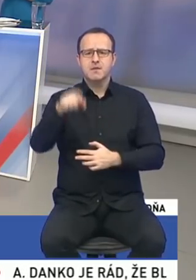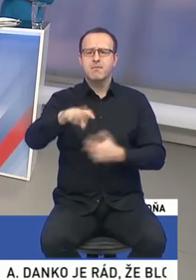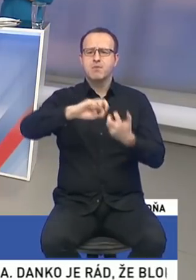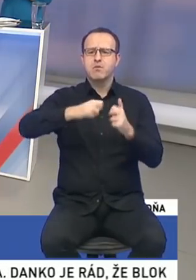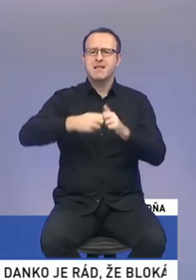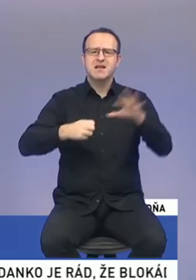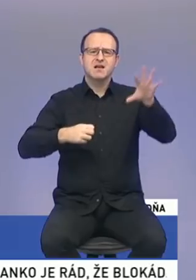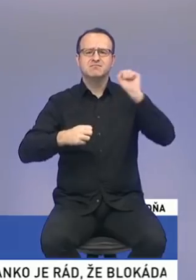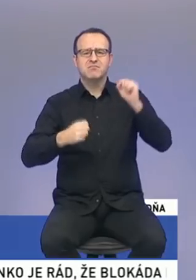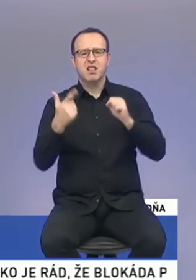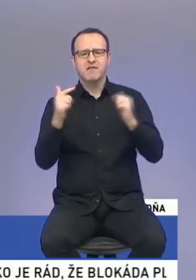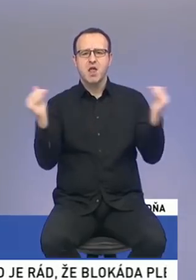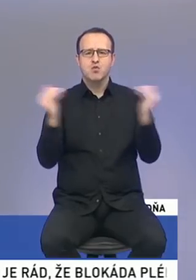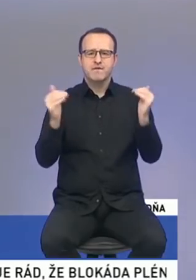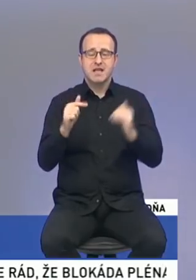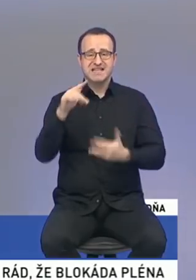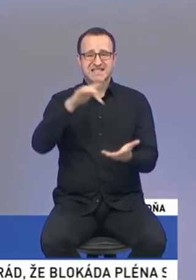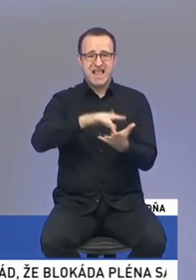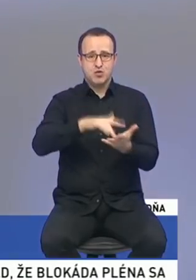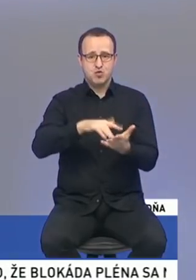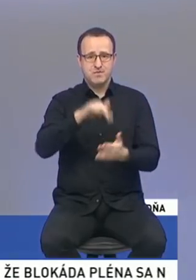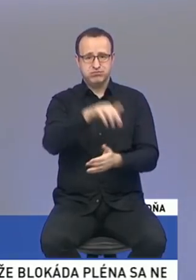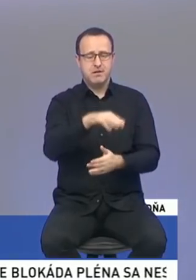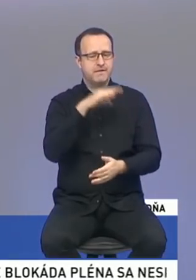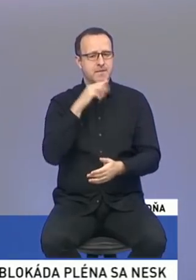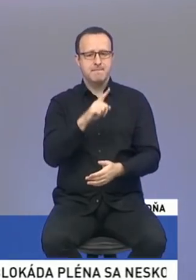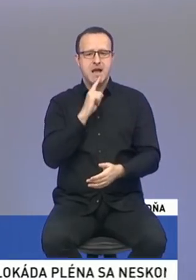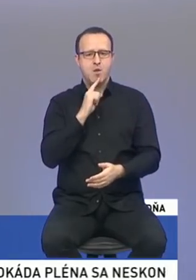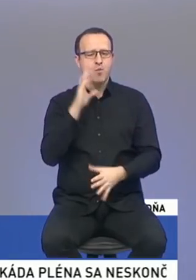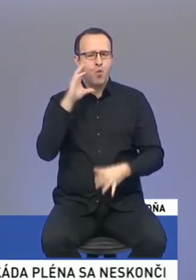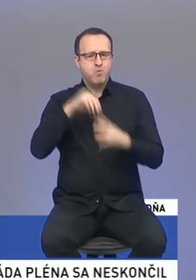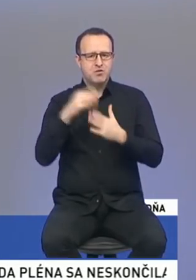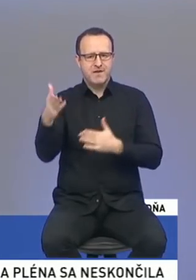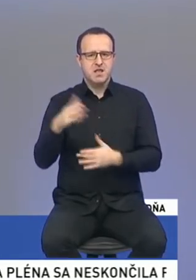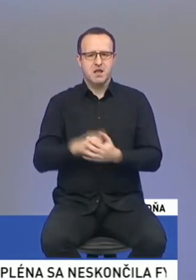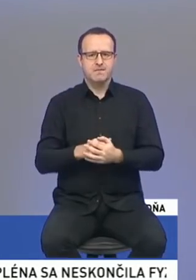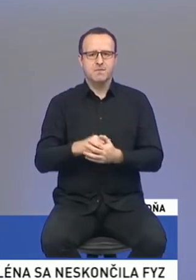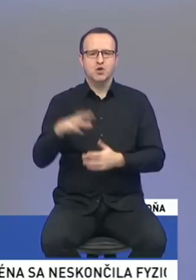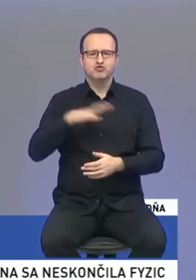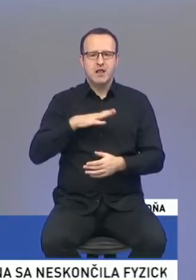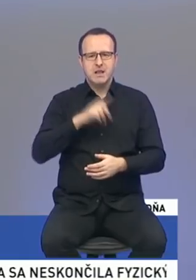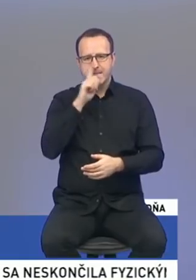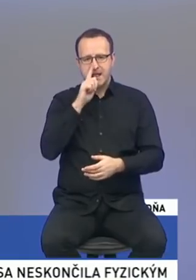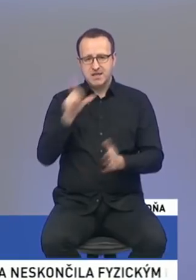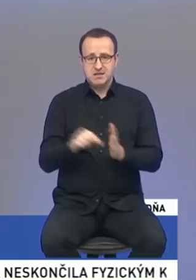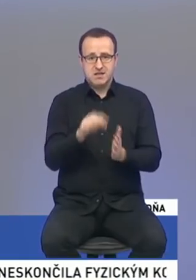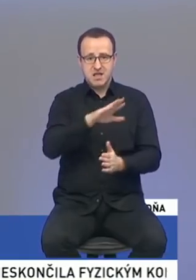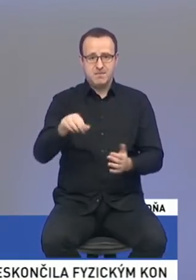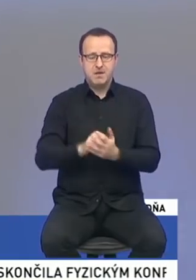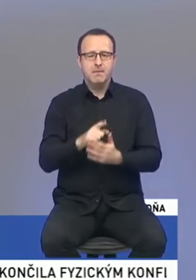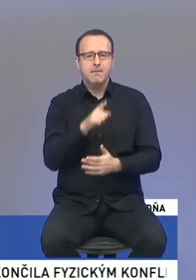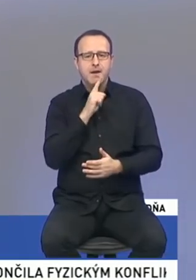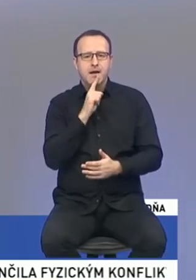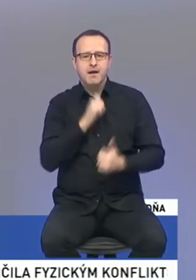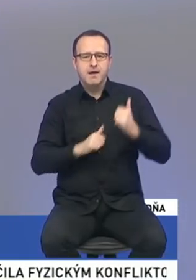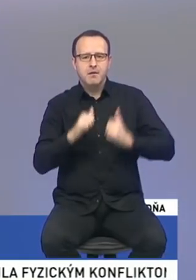v takých dvoch rovinách. Prvá je to, že týchto centiere je veľmi málo, ktoré poskytujú ubytovanie pre väčšinou stožených teda matky s deťmi. Je ich málo, to je tá